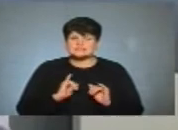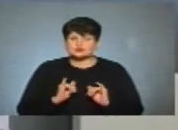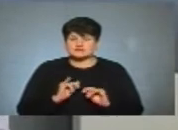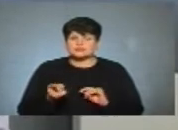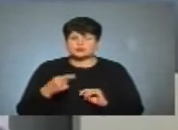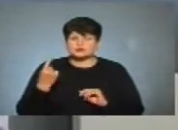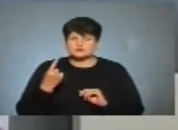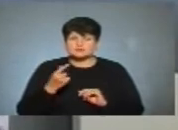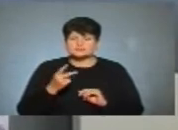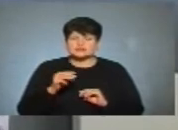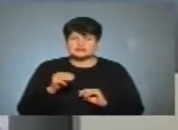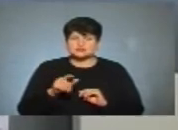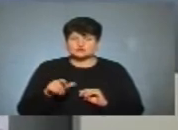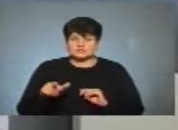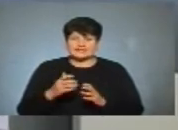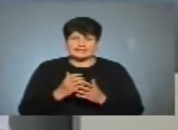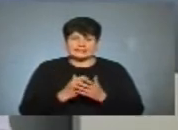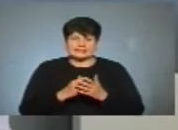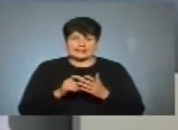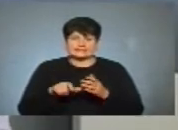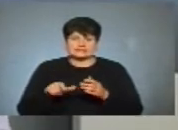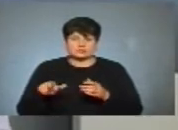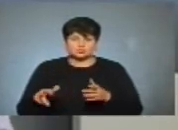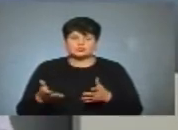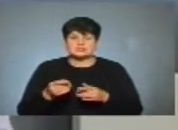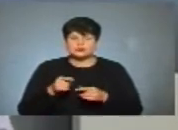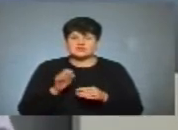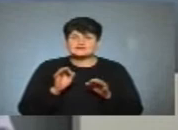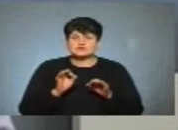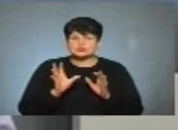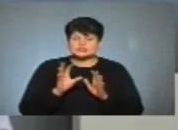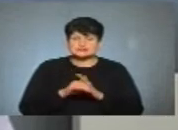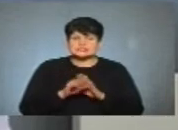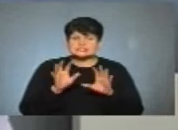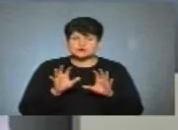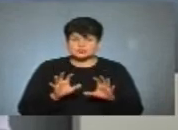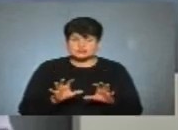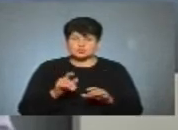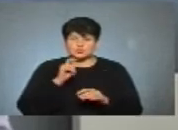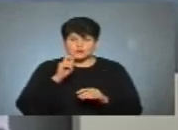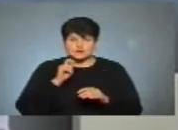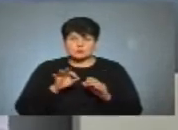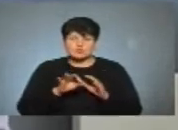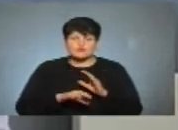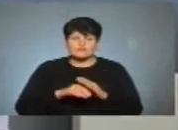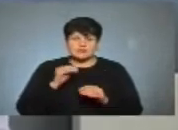Тернопільській області півтори тисячі людей кандидує. І от, очевидно, що той відсоток, який закладений в законодавстві, законом України про вибори, який